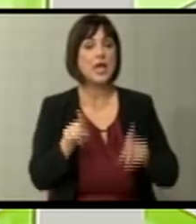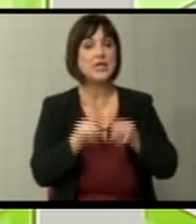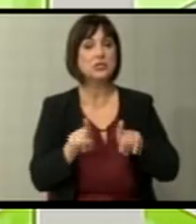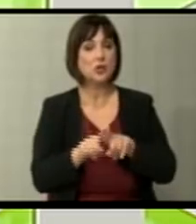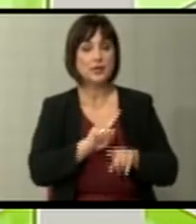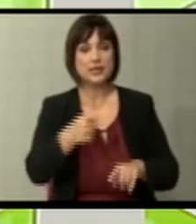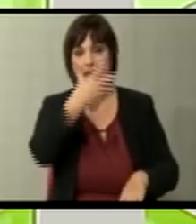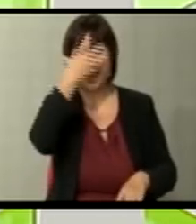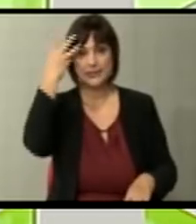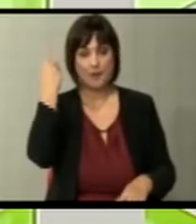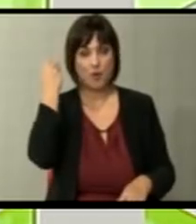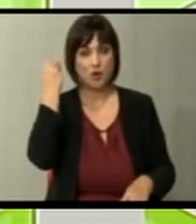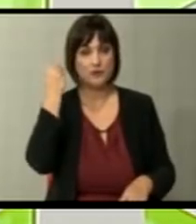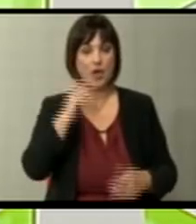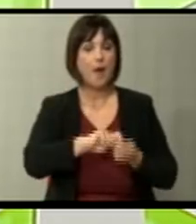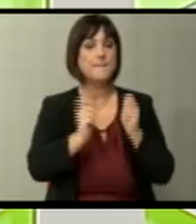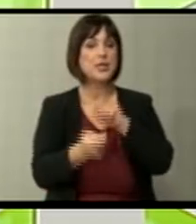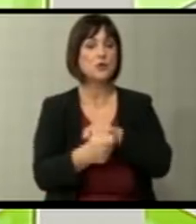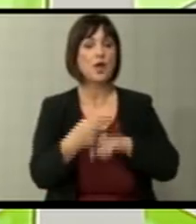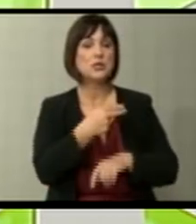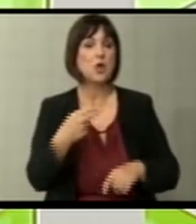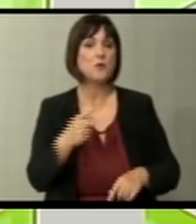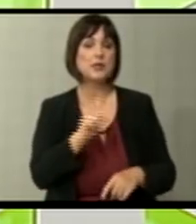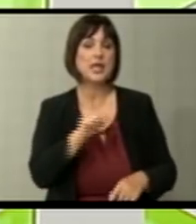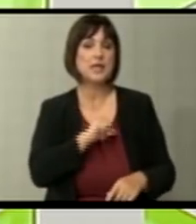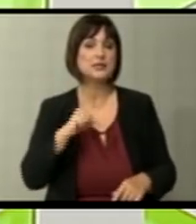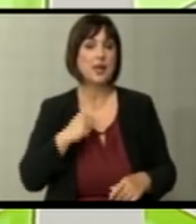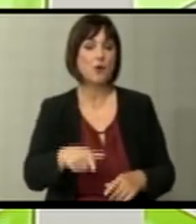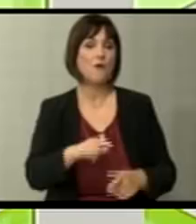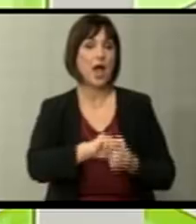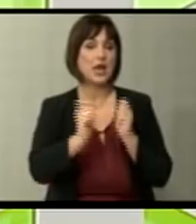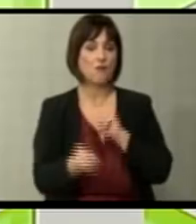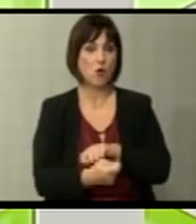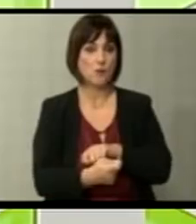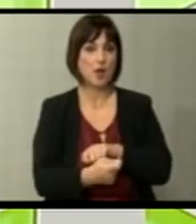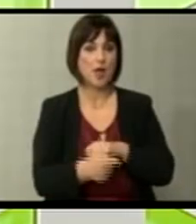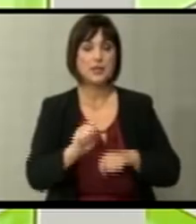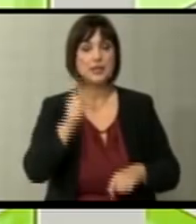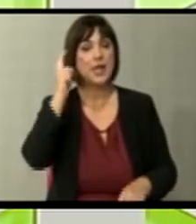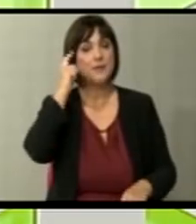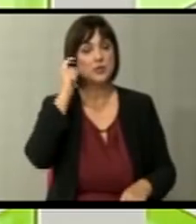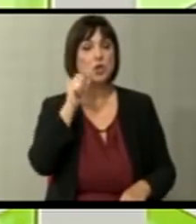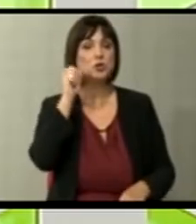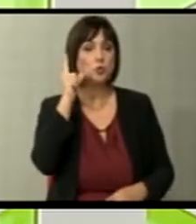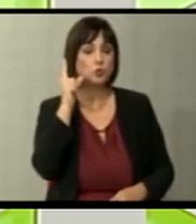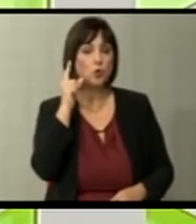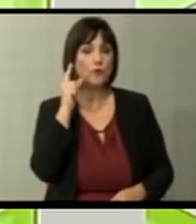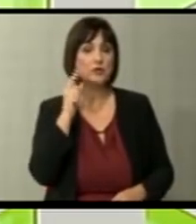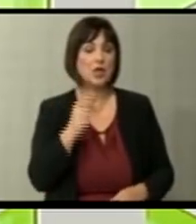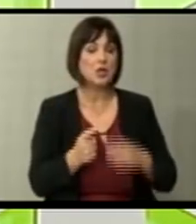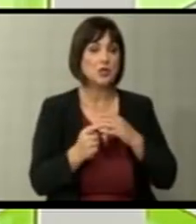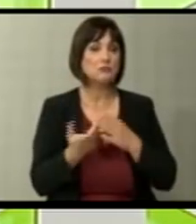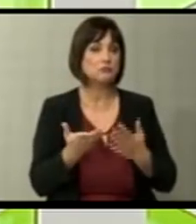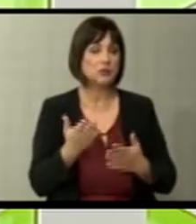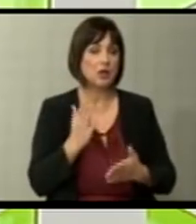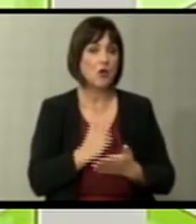што така да не заборавиме дека менувањето на името не е сама по себе реформа. Да не ни се случува скандалите